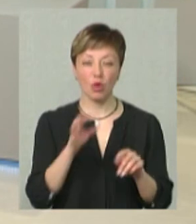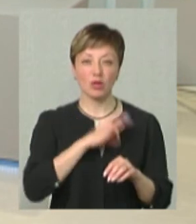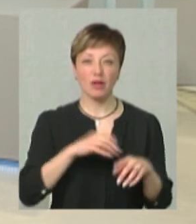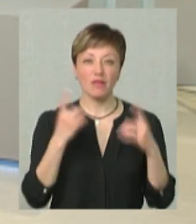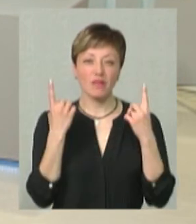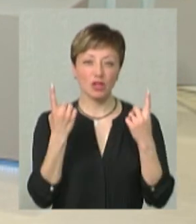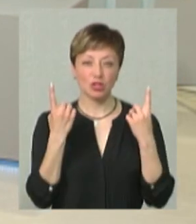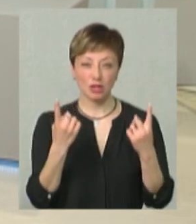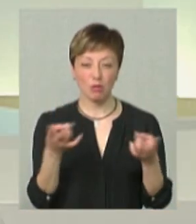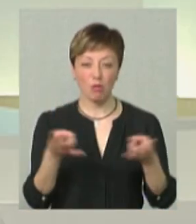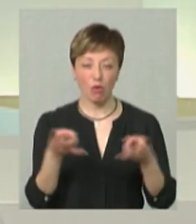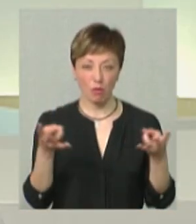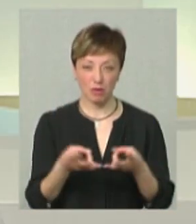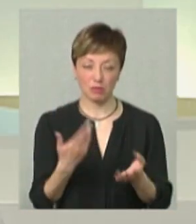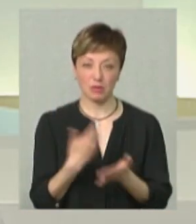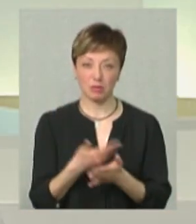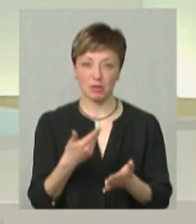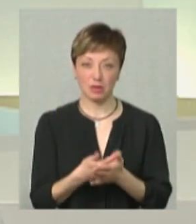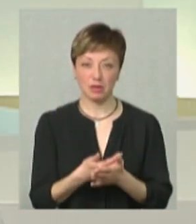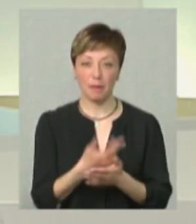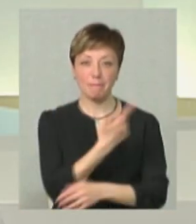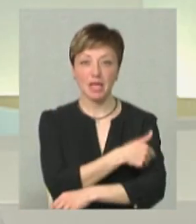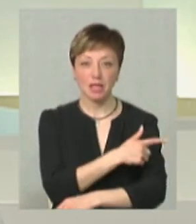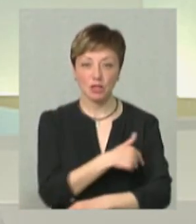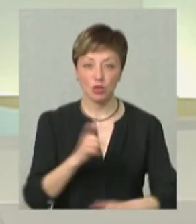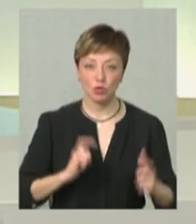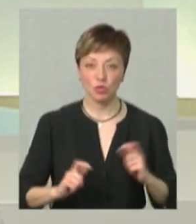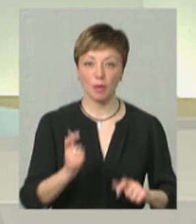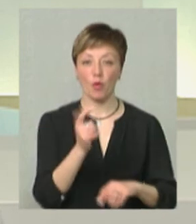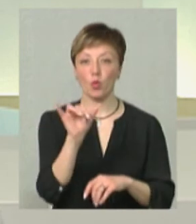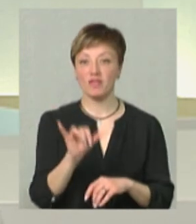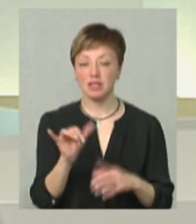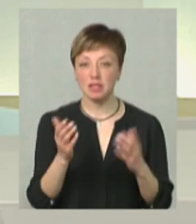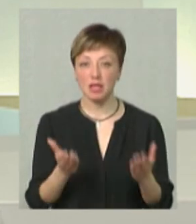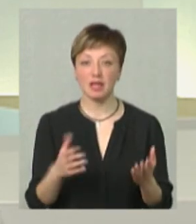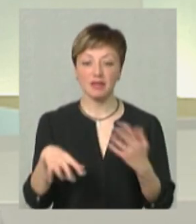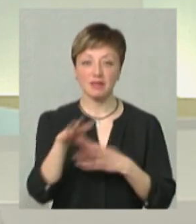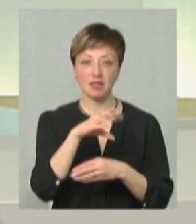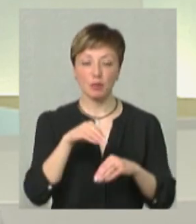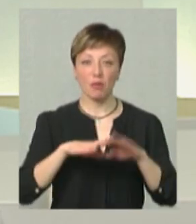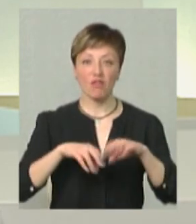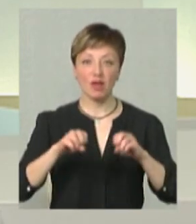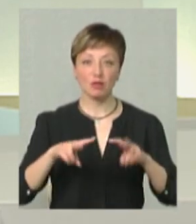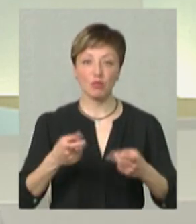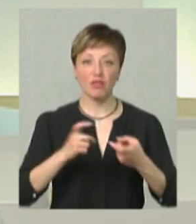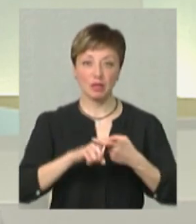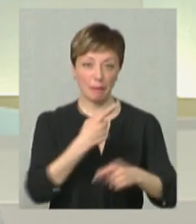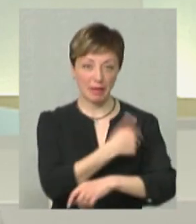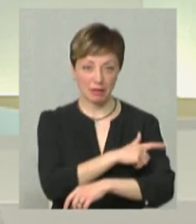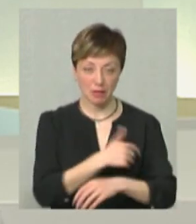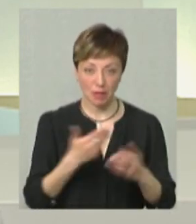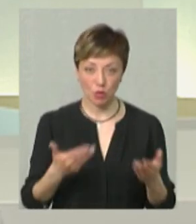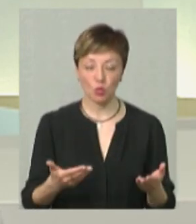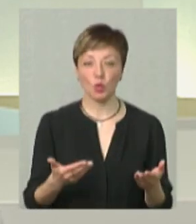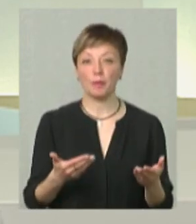величезним попитом. Наприклад, це медичні інститути, медичні університети і всі професії, пов'язані з медициною.